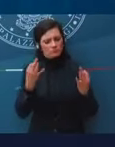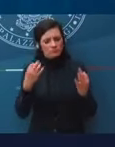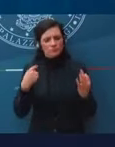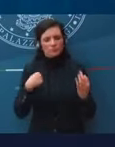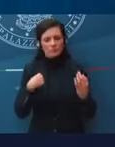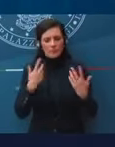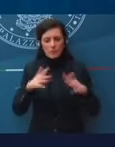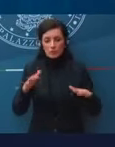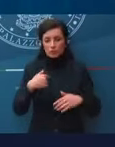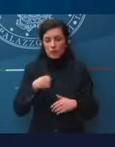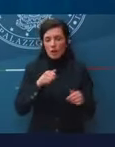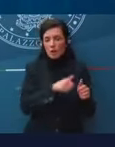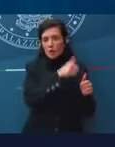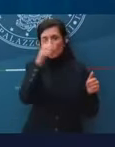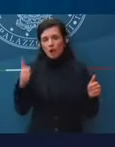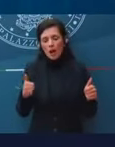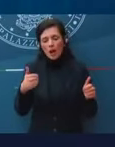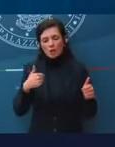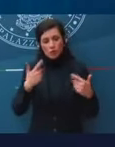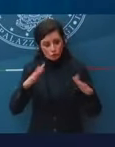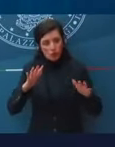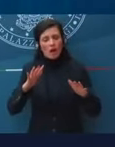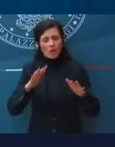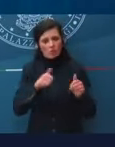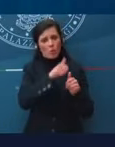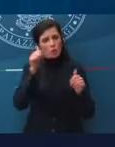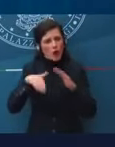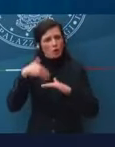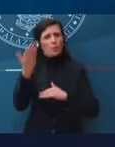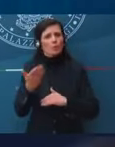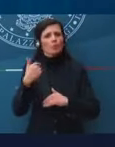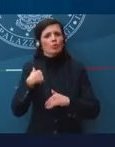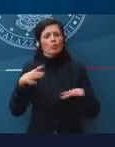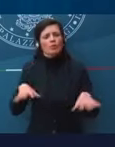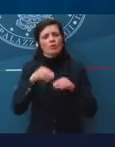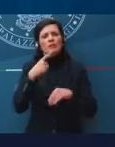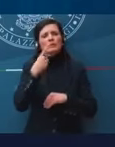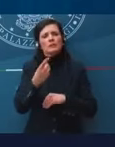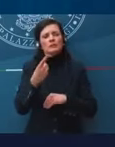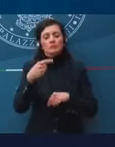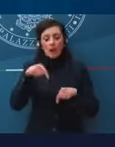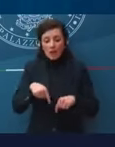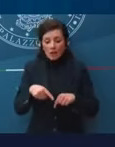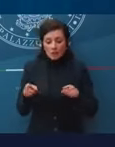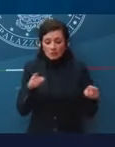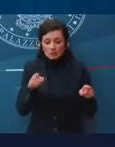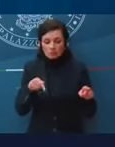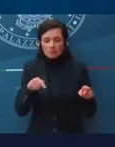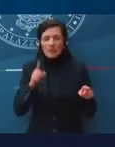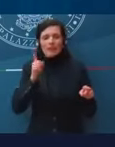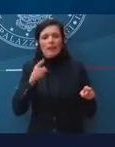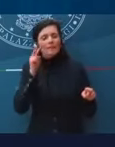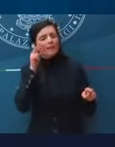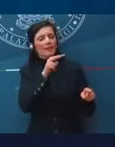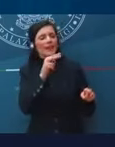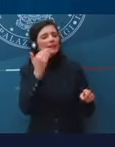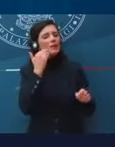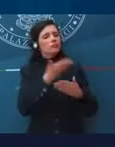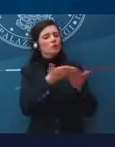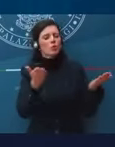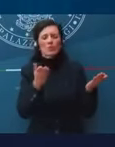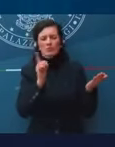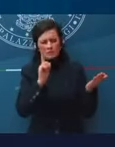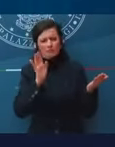a dire già da quasi un anno, anzi da più di un anno, che non è in questo momento al debito che bisogna guardare. Verrà quel